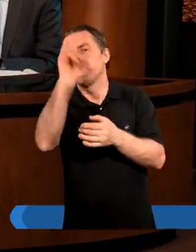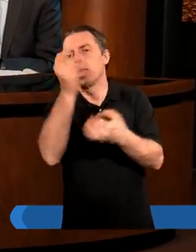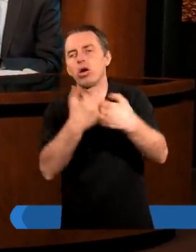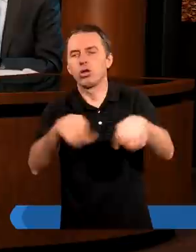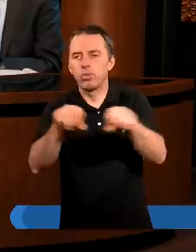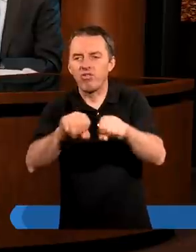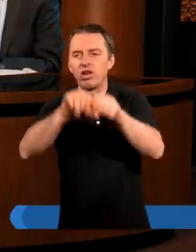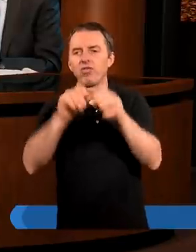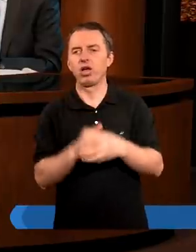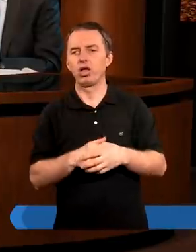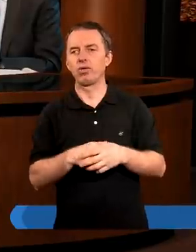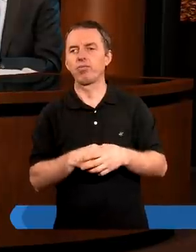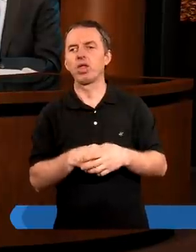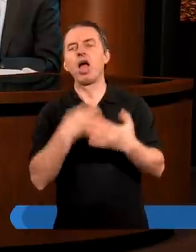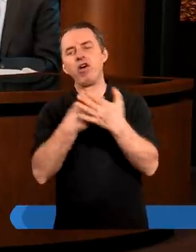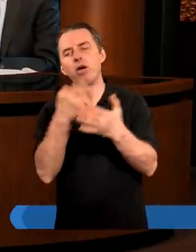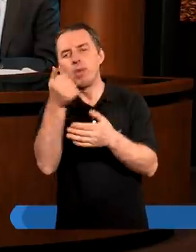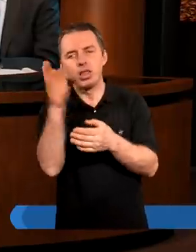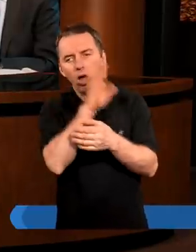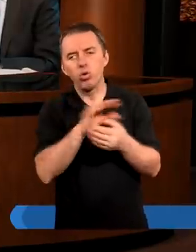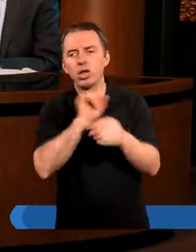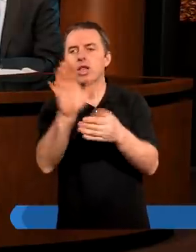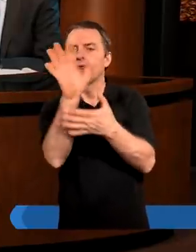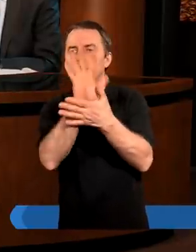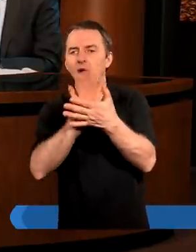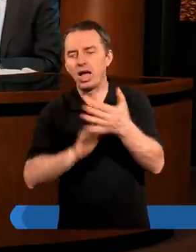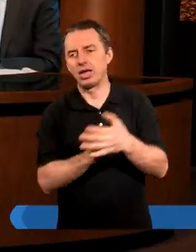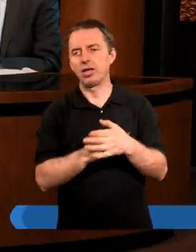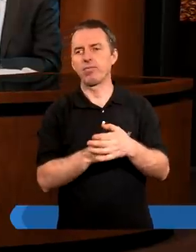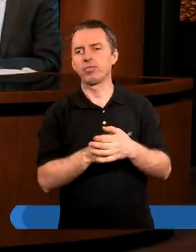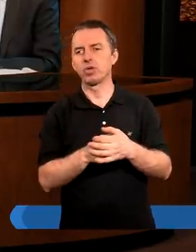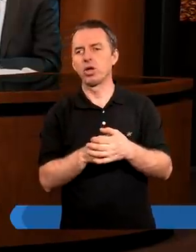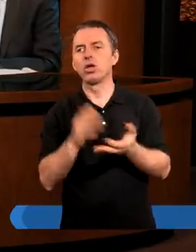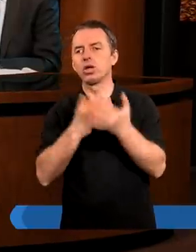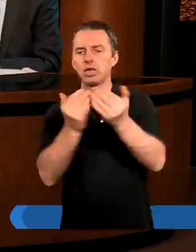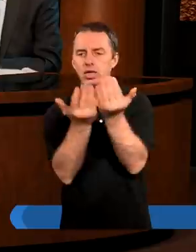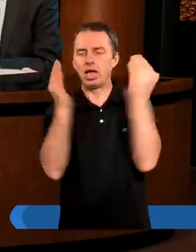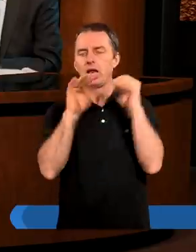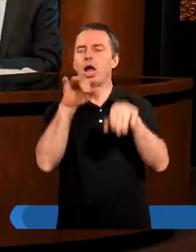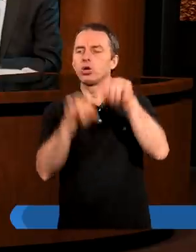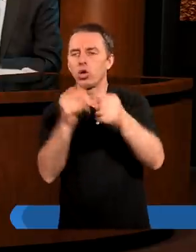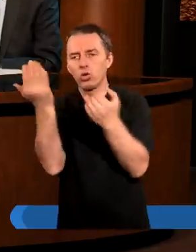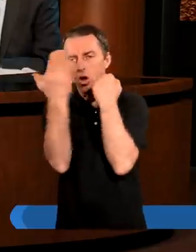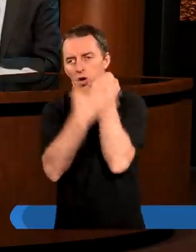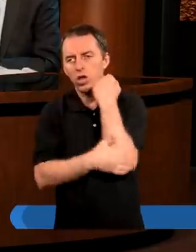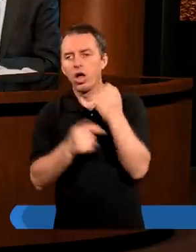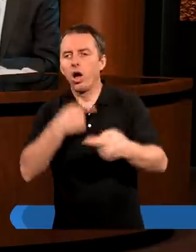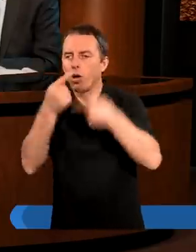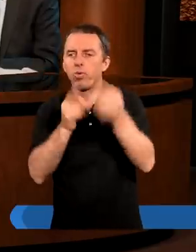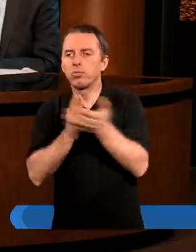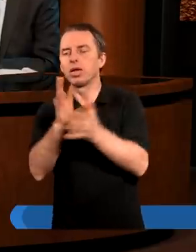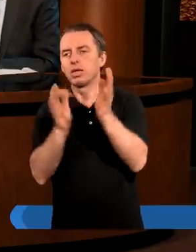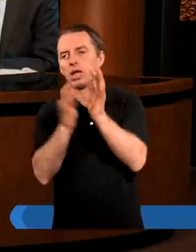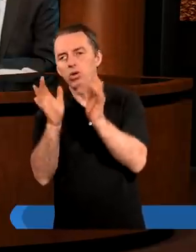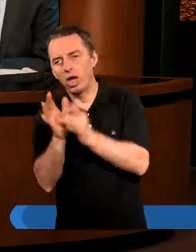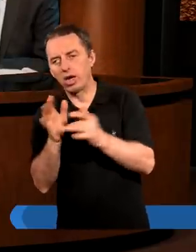sprawiedliwość? W Ewangelii Mateusza jest taki tekst, scena sądu ostatecznego jest opowiedziana przez